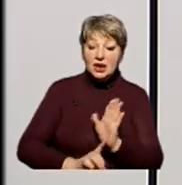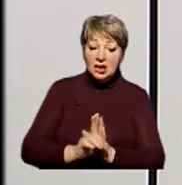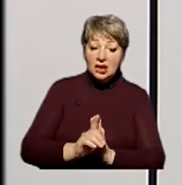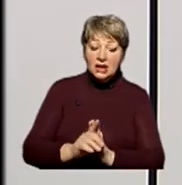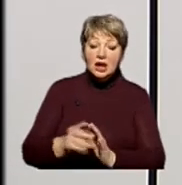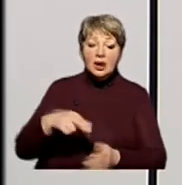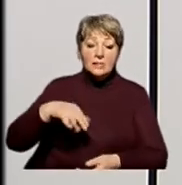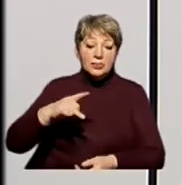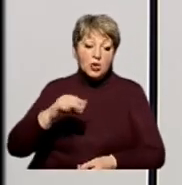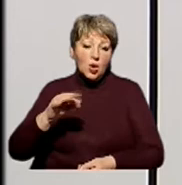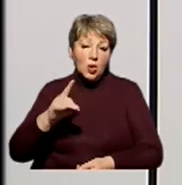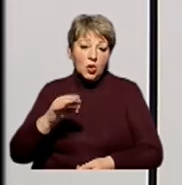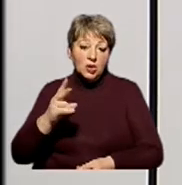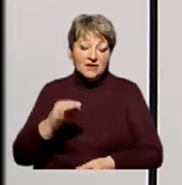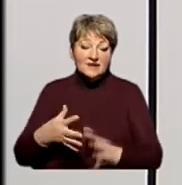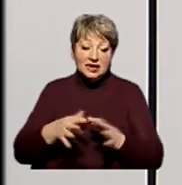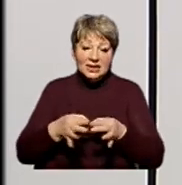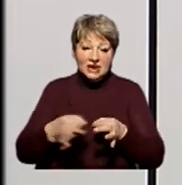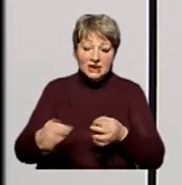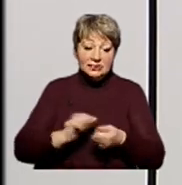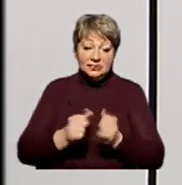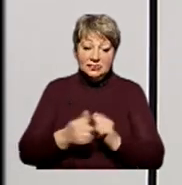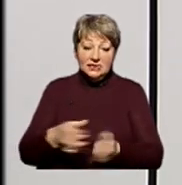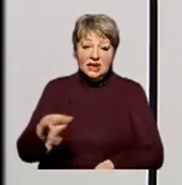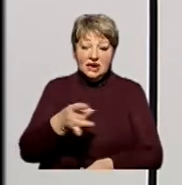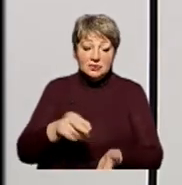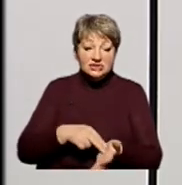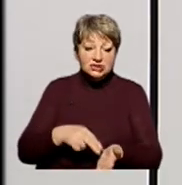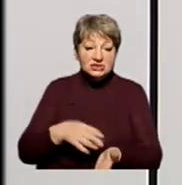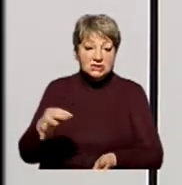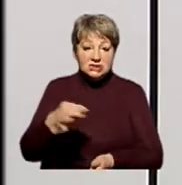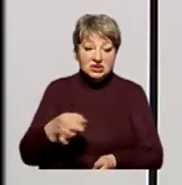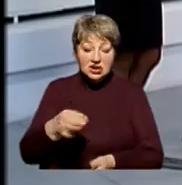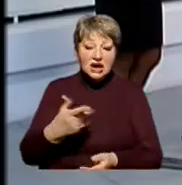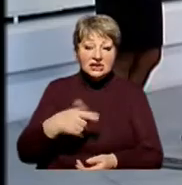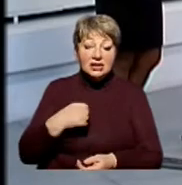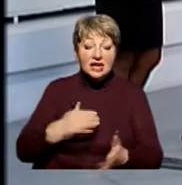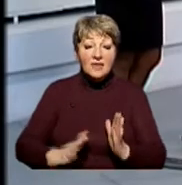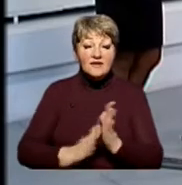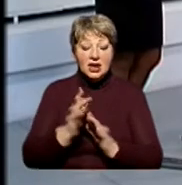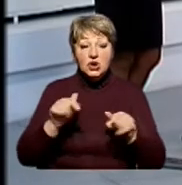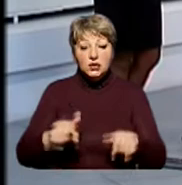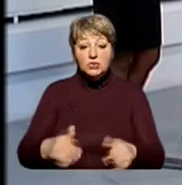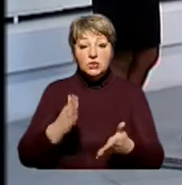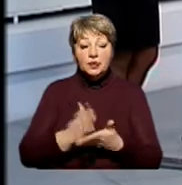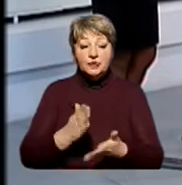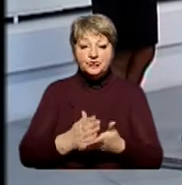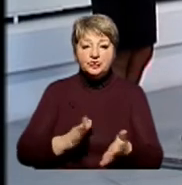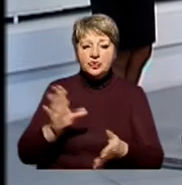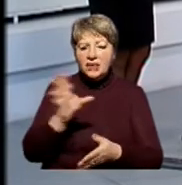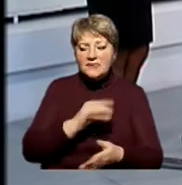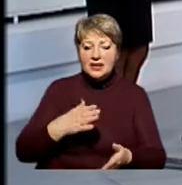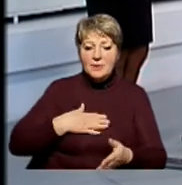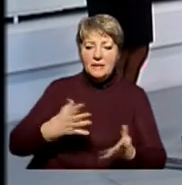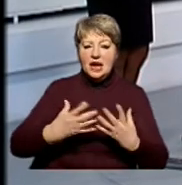Прохорівка, село в колишньому Канівському районі, зараз в Черкаському районі, де фактично я виріс. Тут походить фактично вся моя